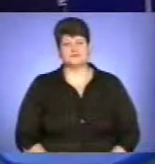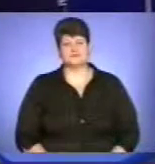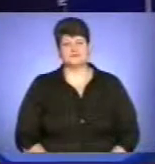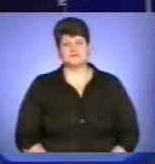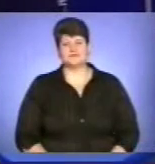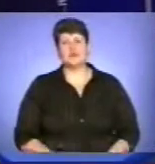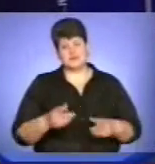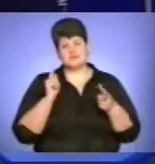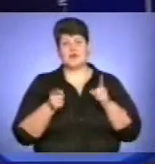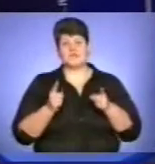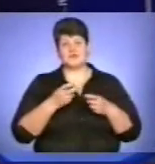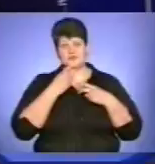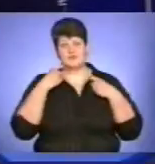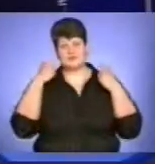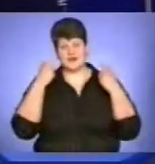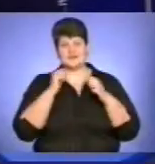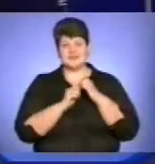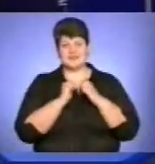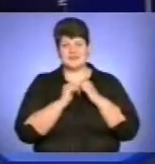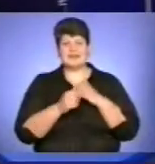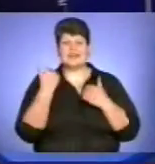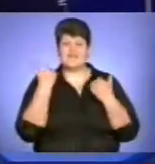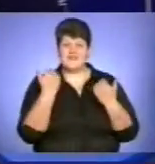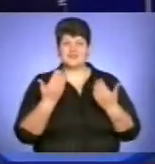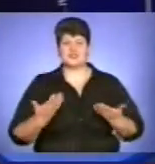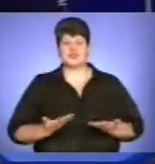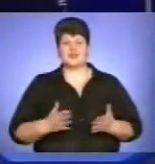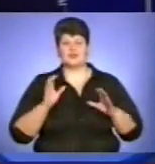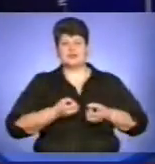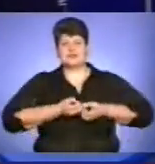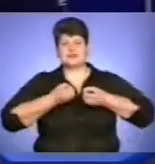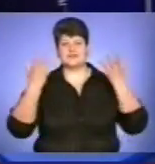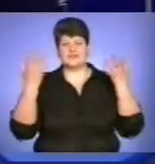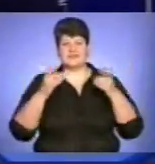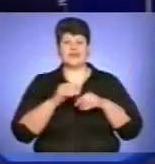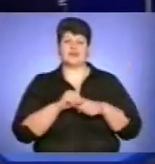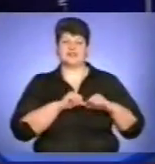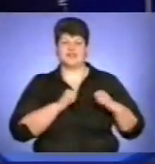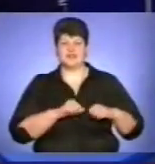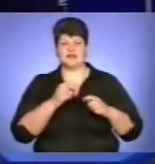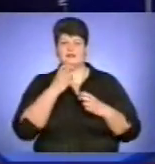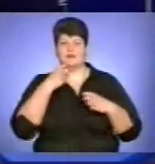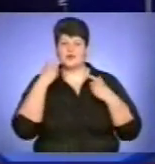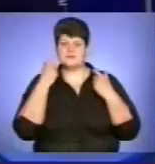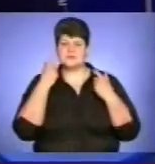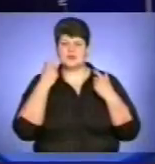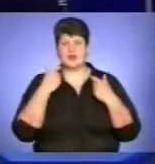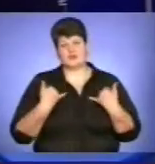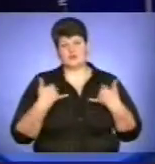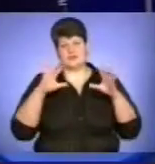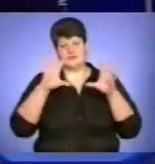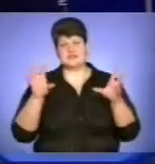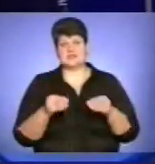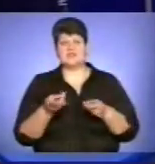Тож, справді, посміхайтеся якомога частіше і нехай ваше життя буде світлим, як щира добра посмішка. А на сьогодні у мене все.